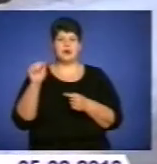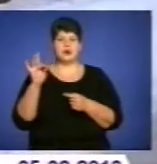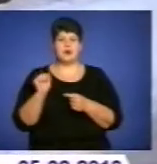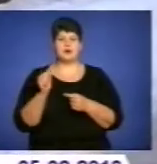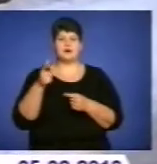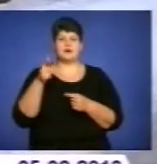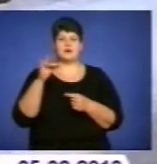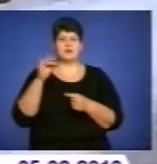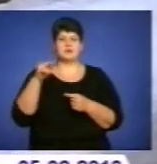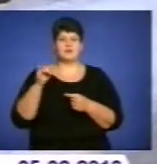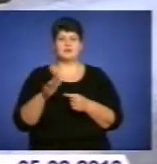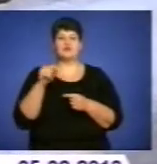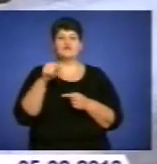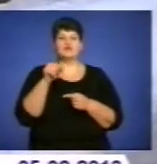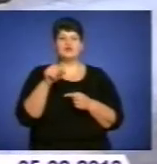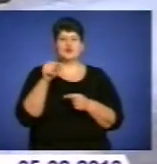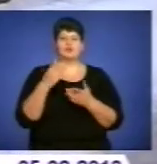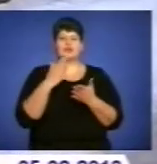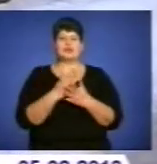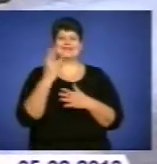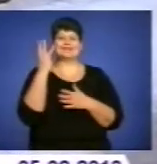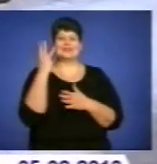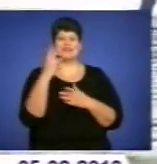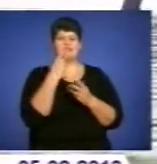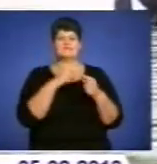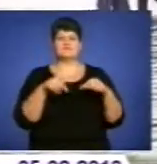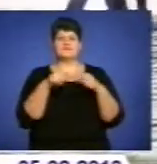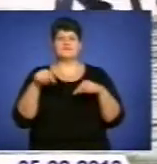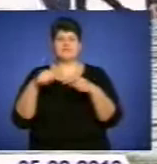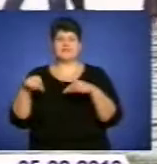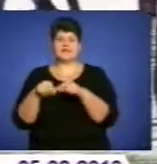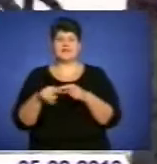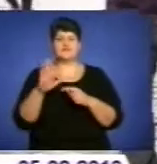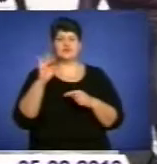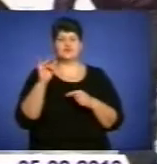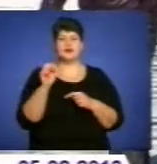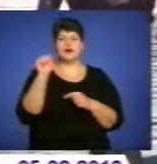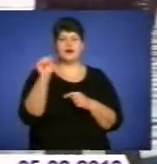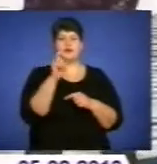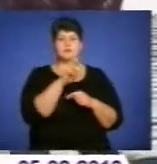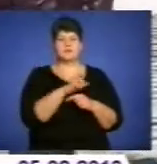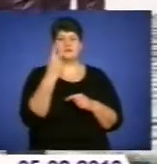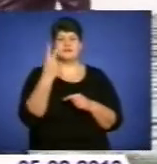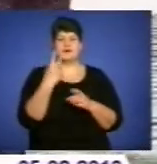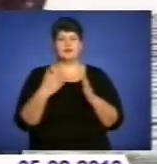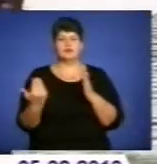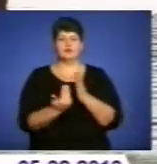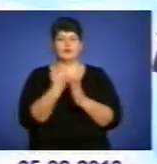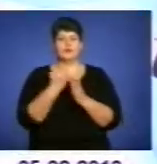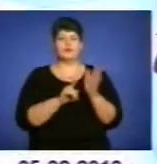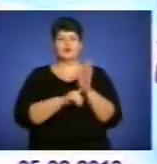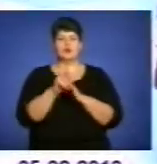Нагадаємо, що цього сезону у світі лютують три штами вірусу А і Б, два з них нові. Про епідемію грипу починають говорити про